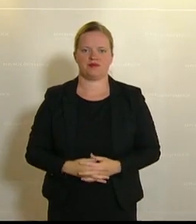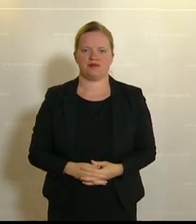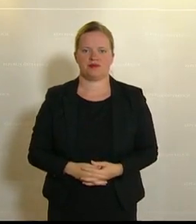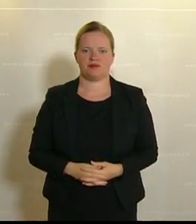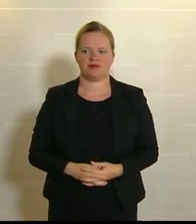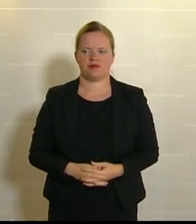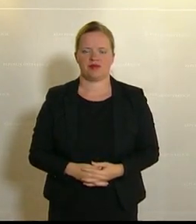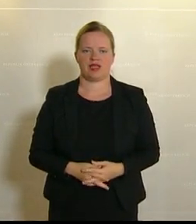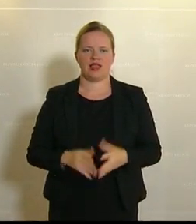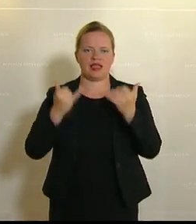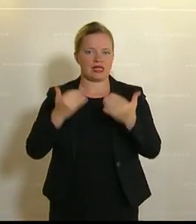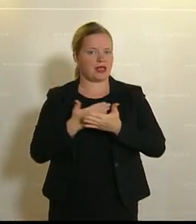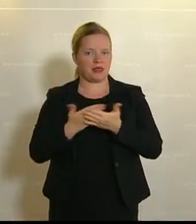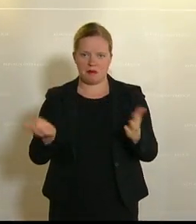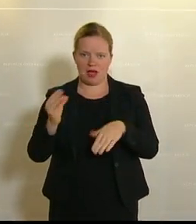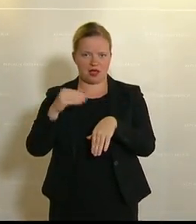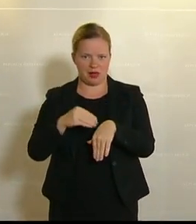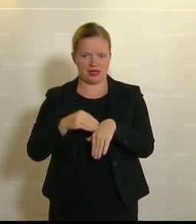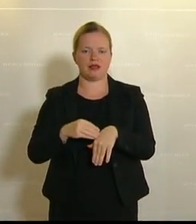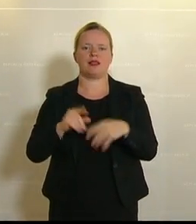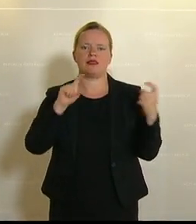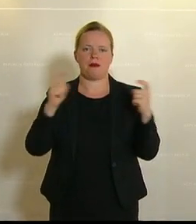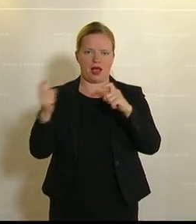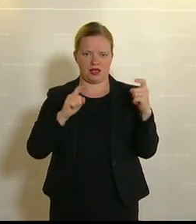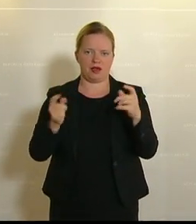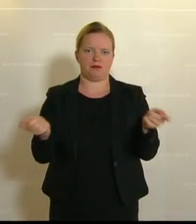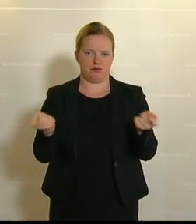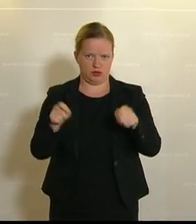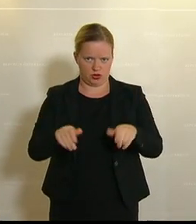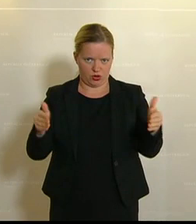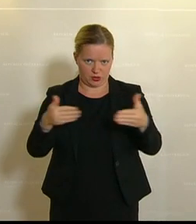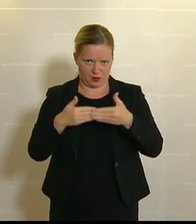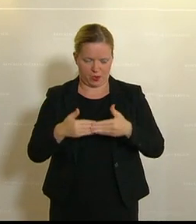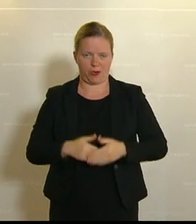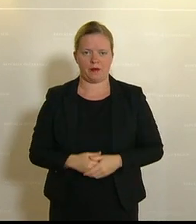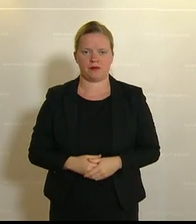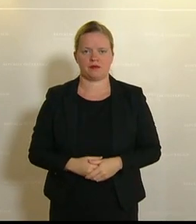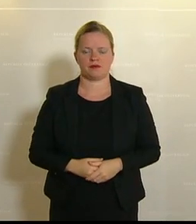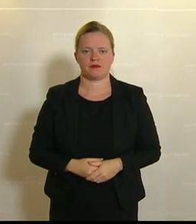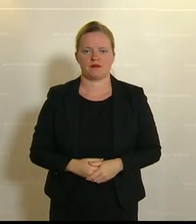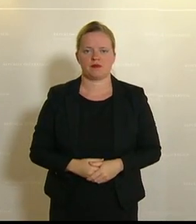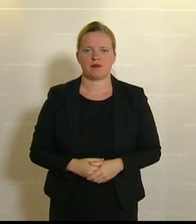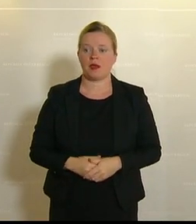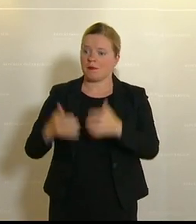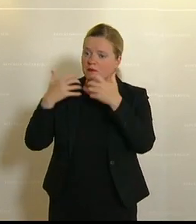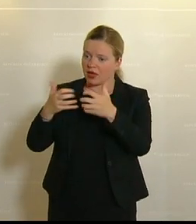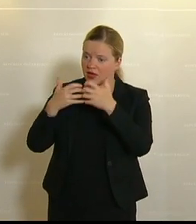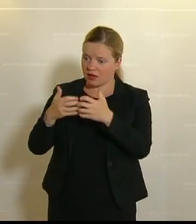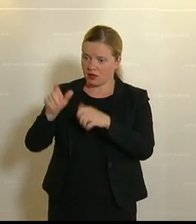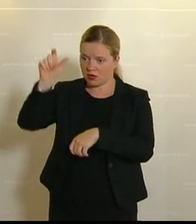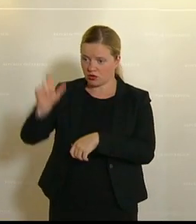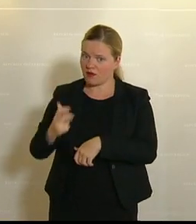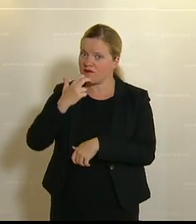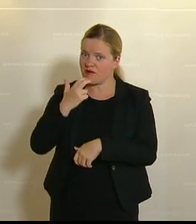Zu Wort ist niemand mehr gemeldet. Die Debatte ist geschlossen. Wünscht der Berichterstatter das